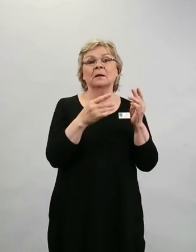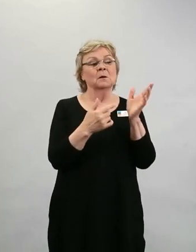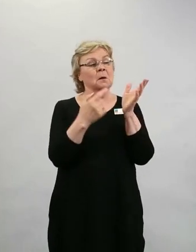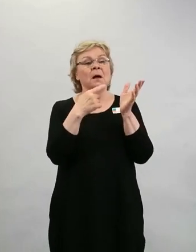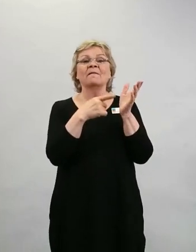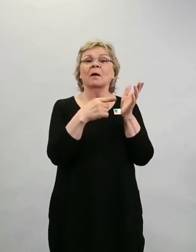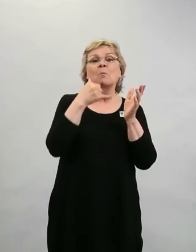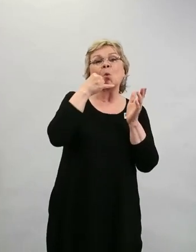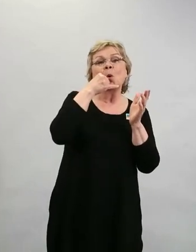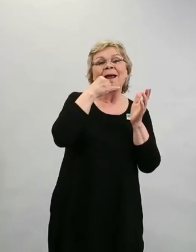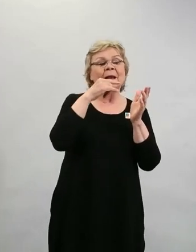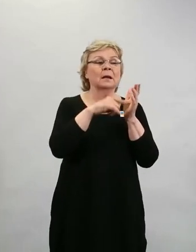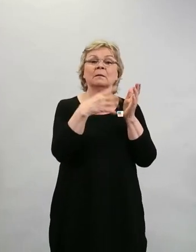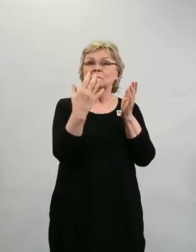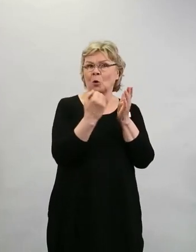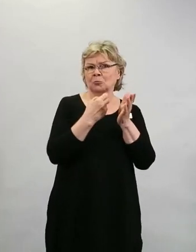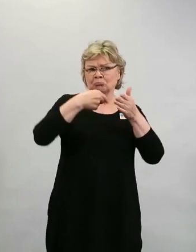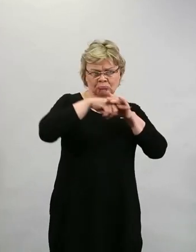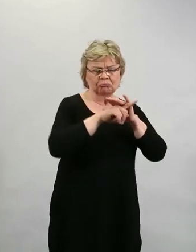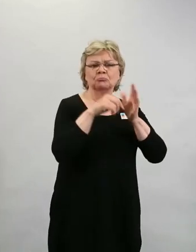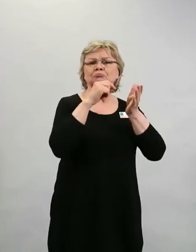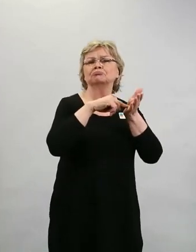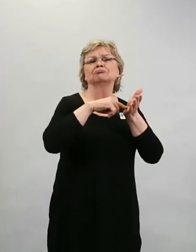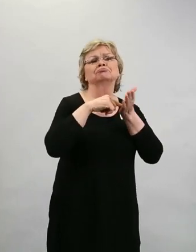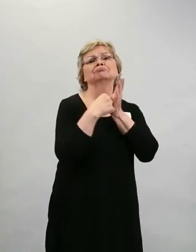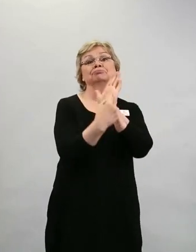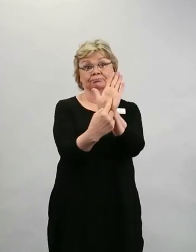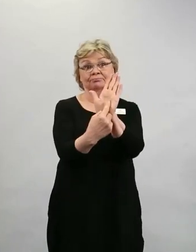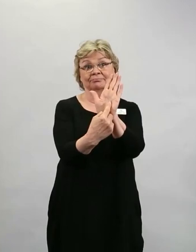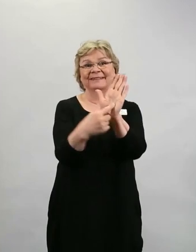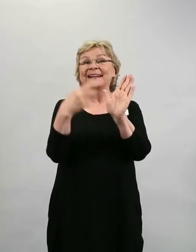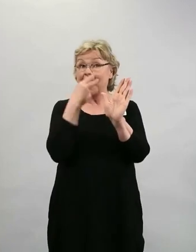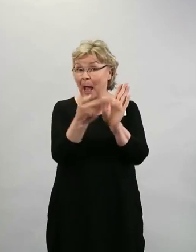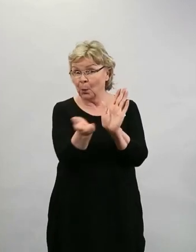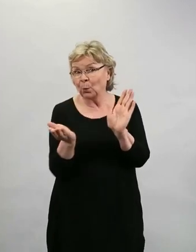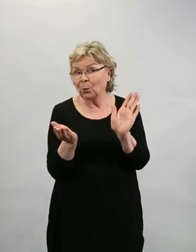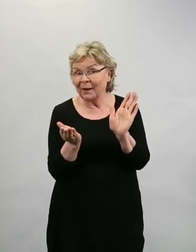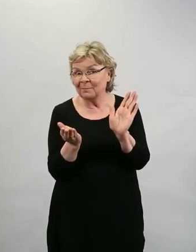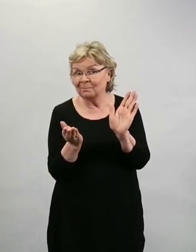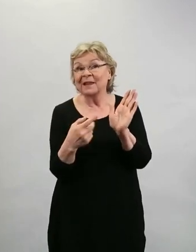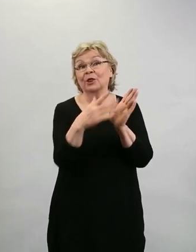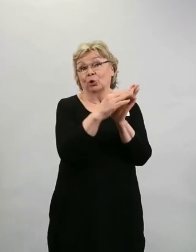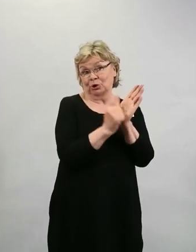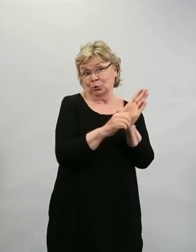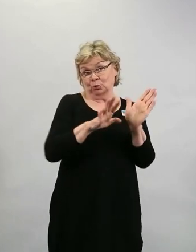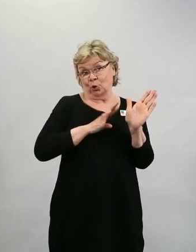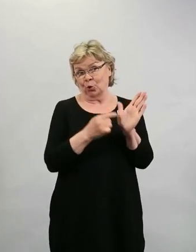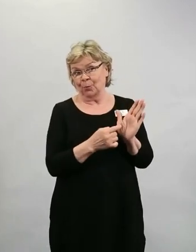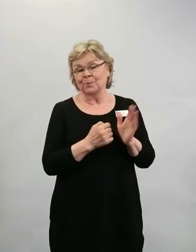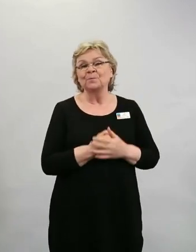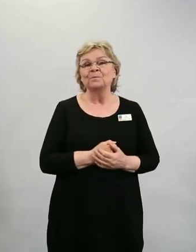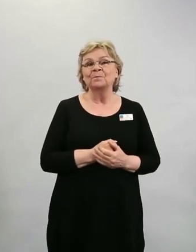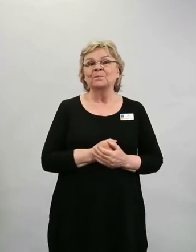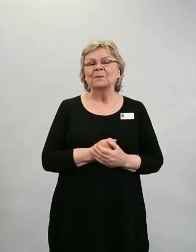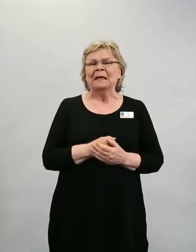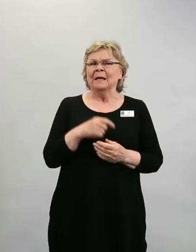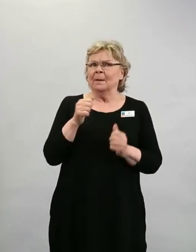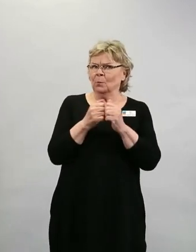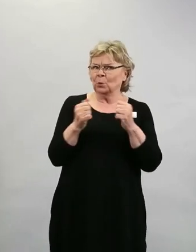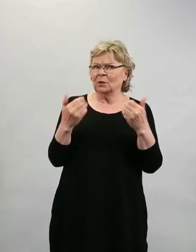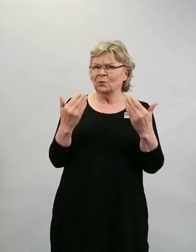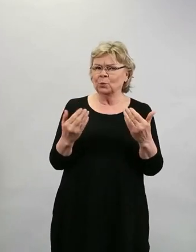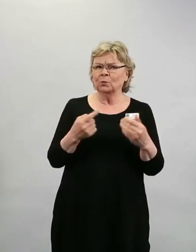näyttää. Nyt kun tämä tulee käyttöön tässä toukokuussa, niin tulee kestämään vielä